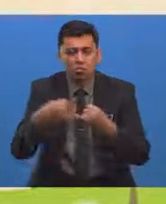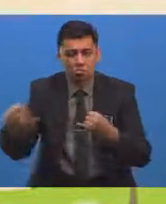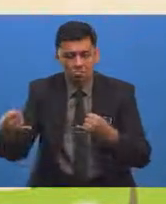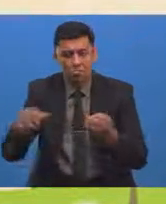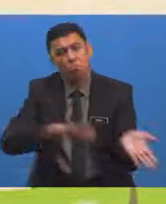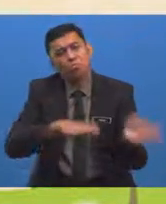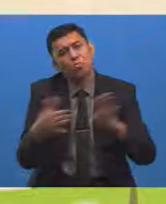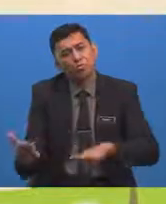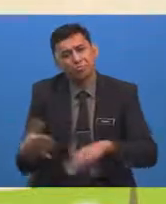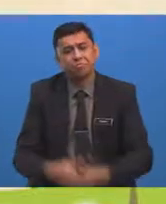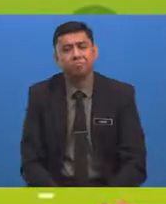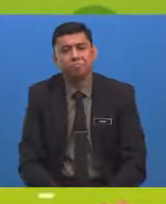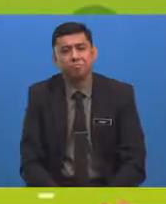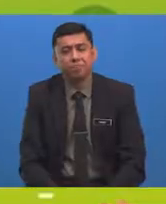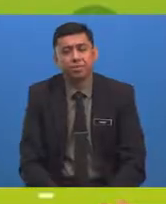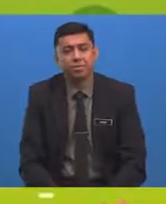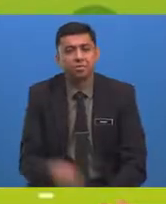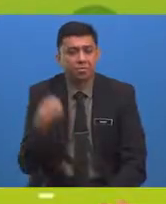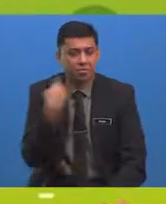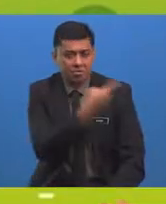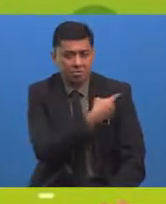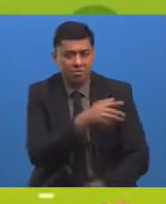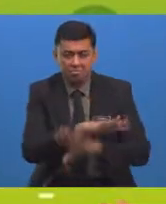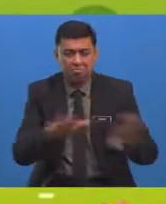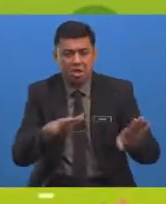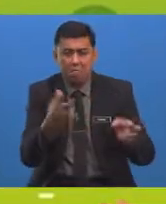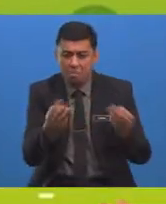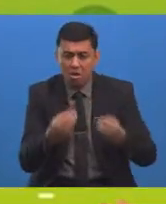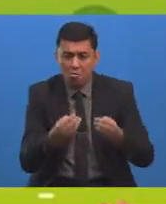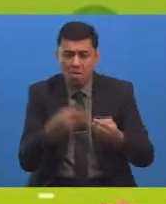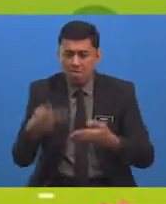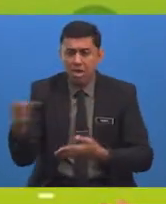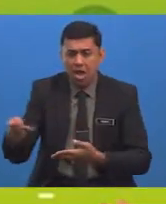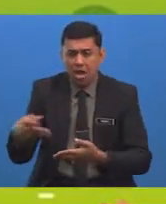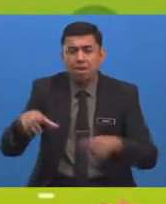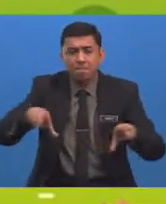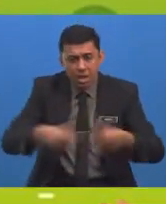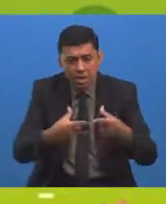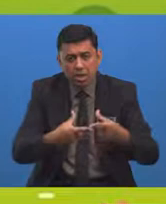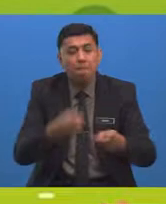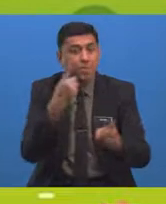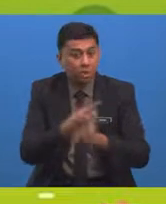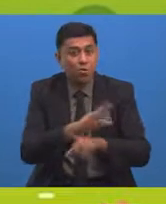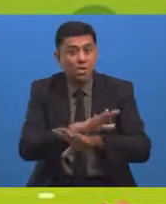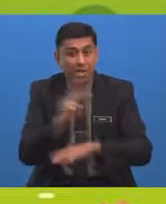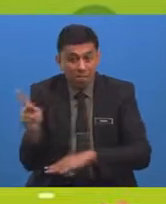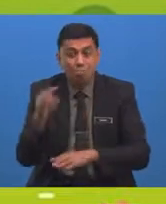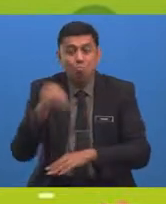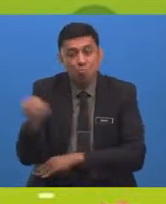pupus Bagus tidak mahu perkara ini terjadi Betul kan murid-murid?